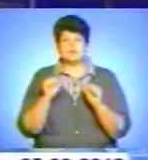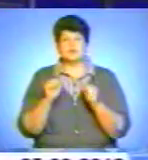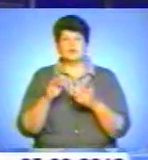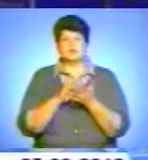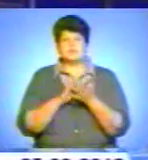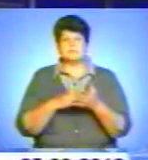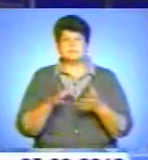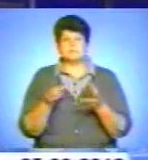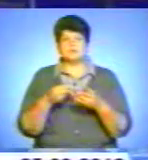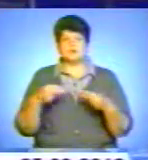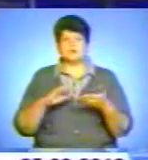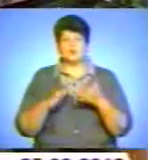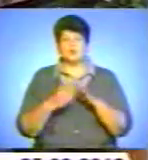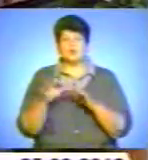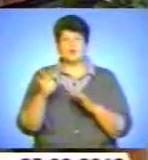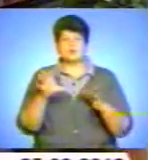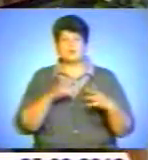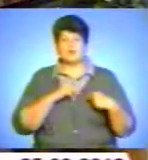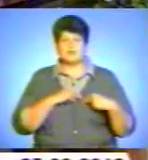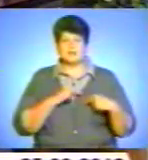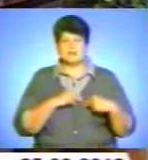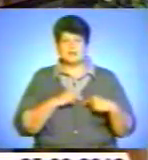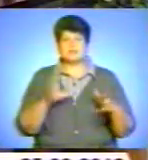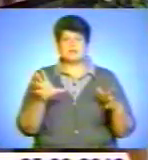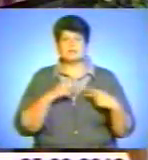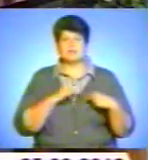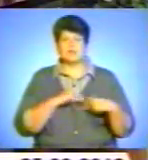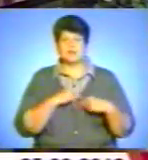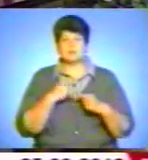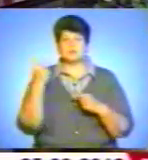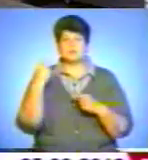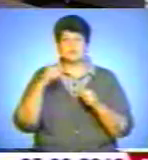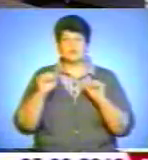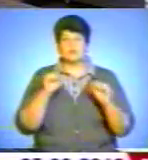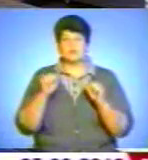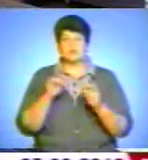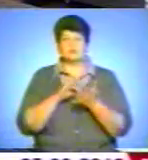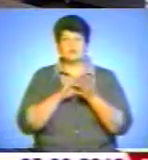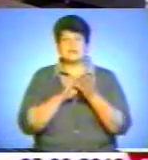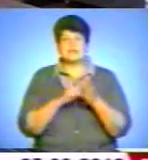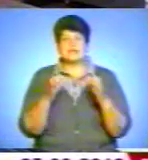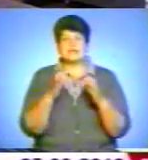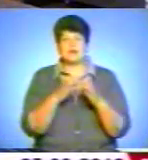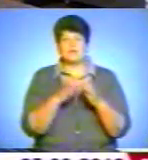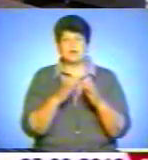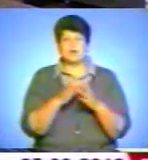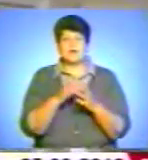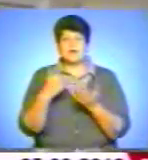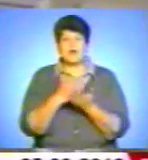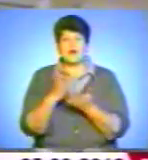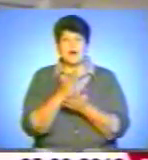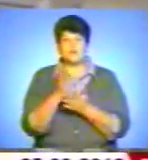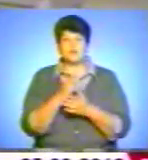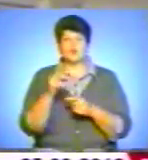угоду про співпрацю. Співпраця між обласним управлінням туризму і кафедрою географії і туризму Тернопільського